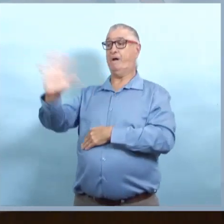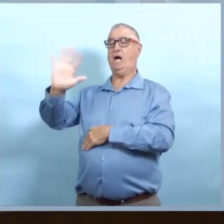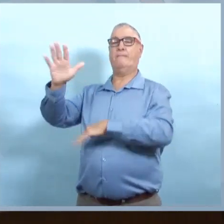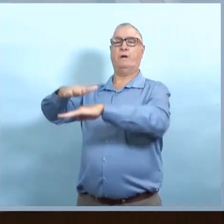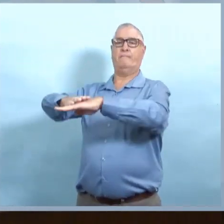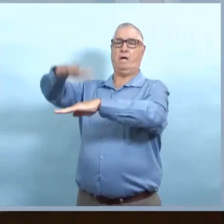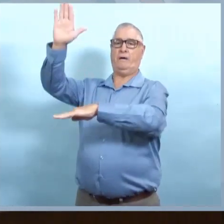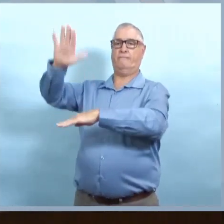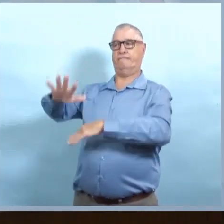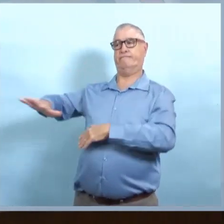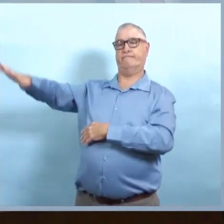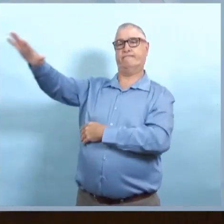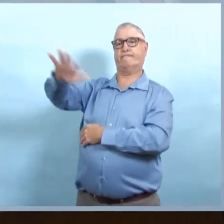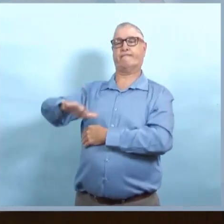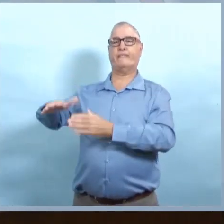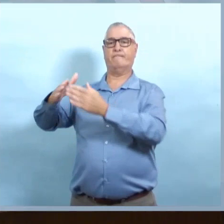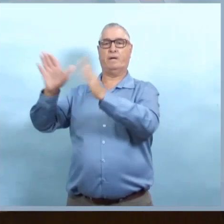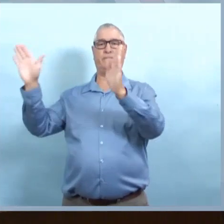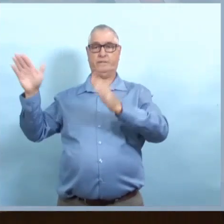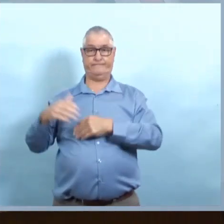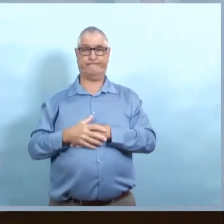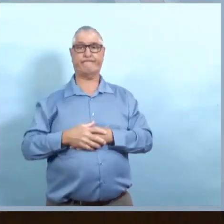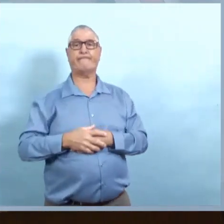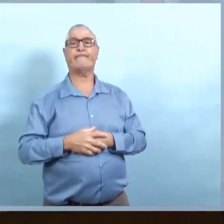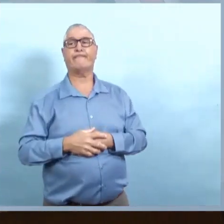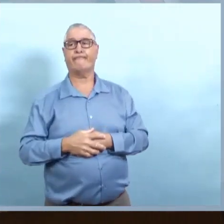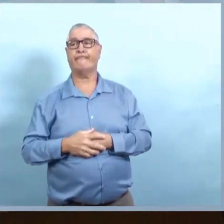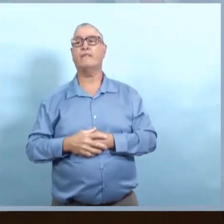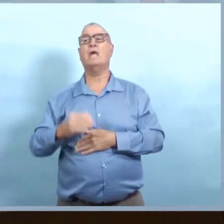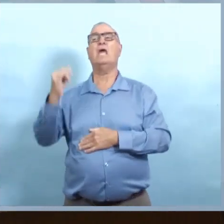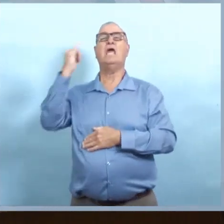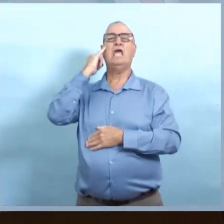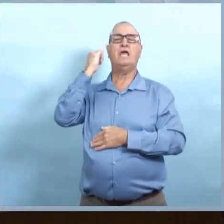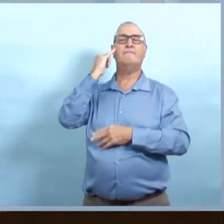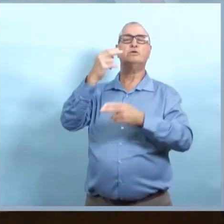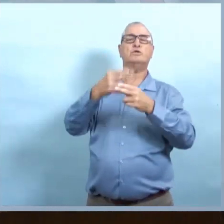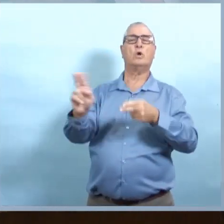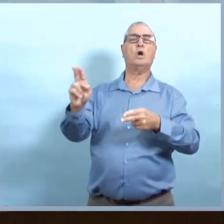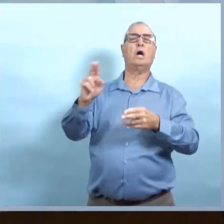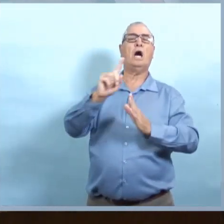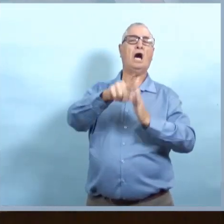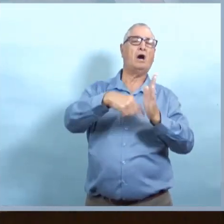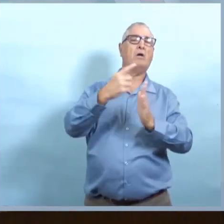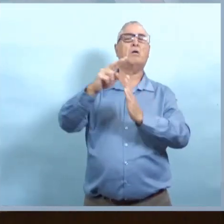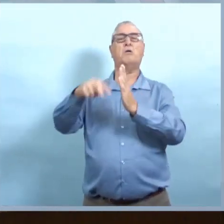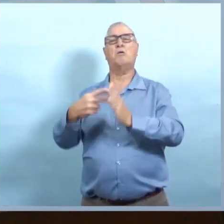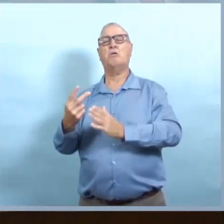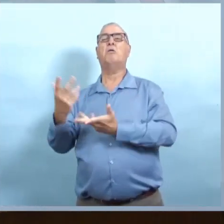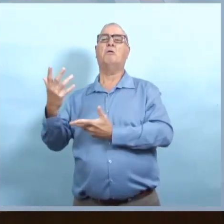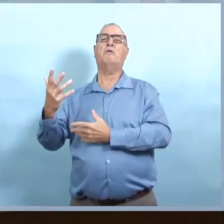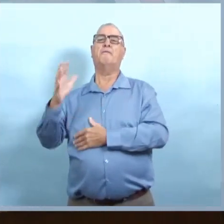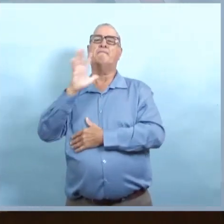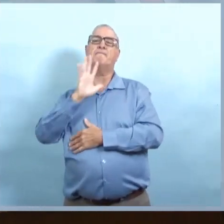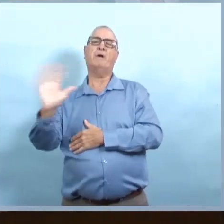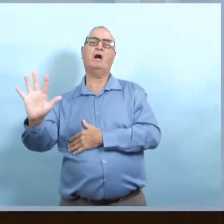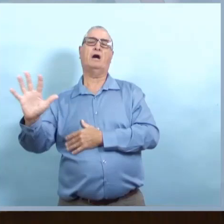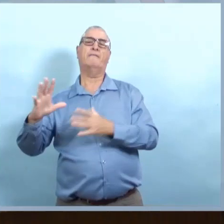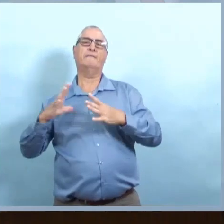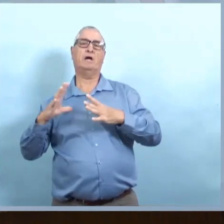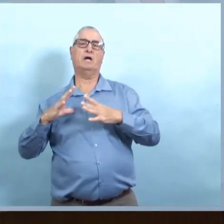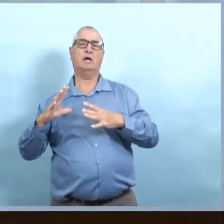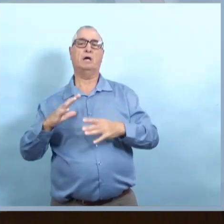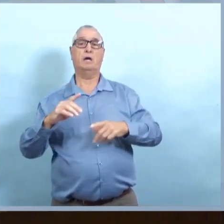les ordres ne s'y appliquent pas. Ils gèrent la situation avec des politiques et c'est quatrième année et plus. La distinction est vraiment une question